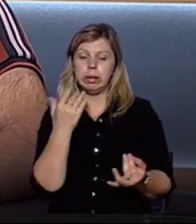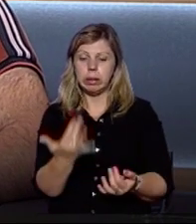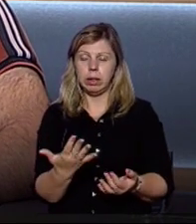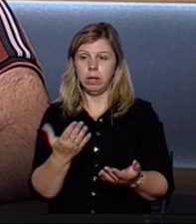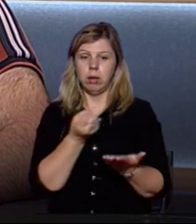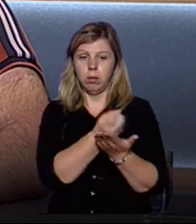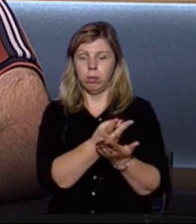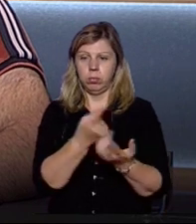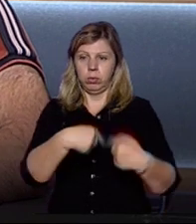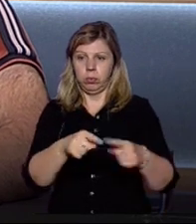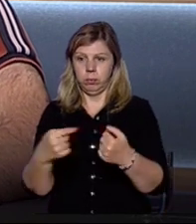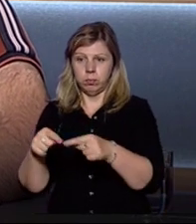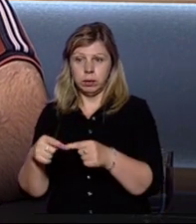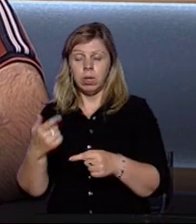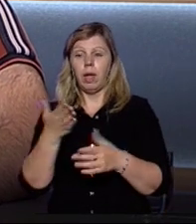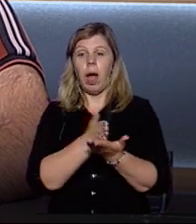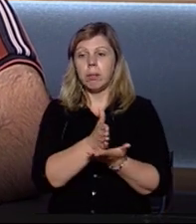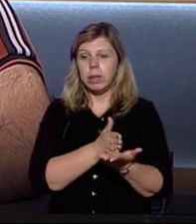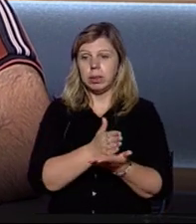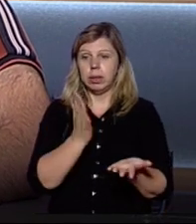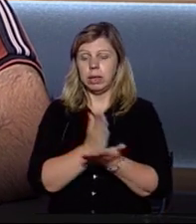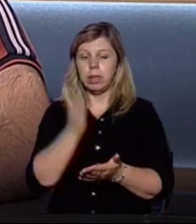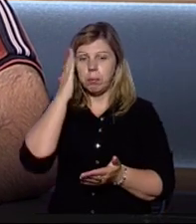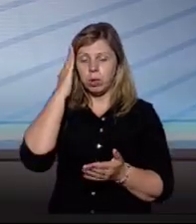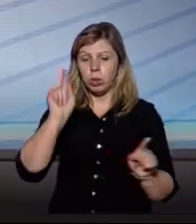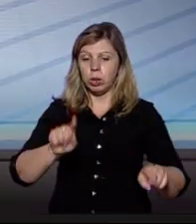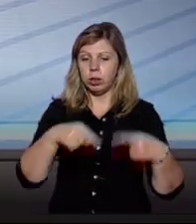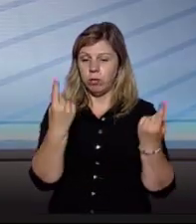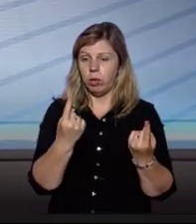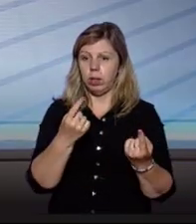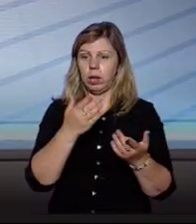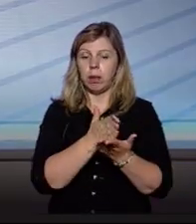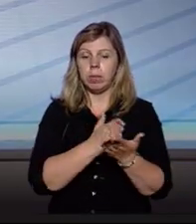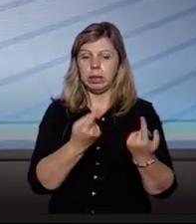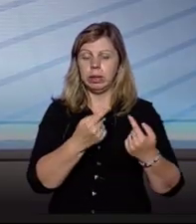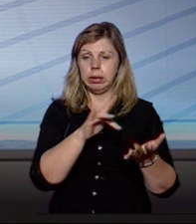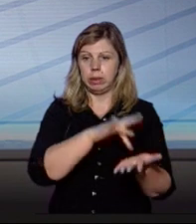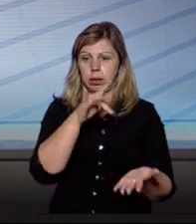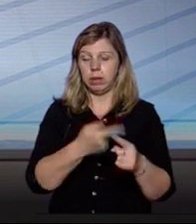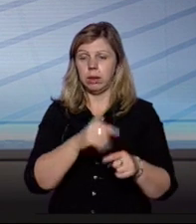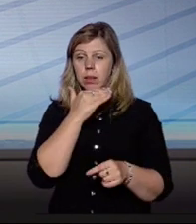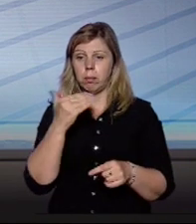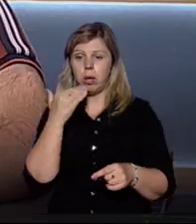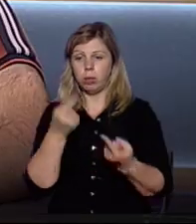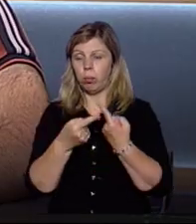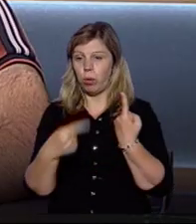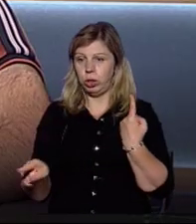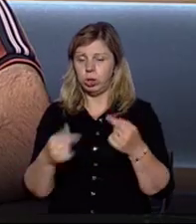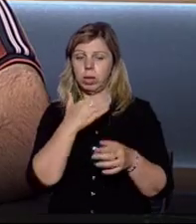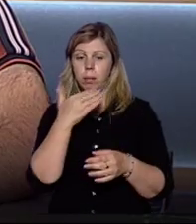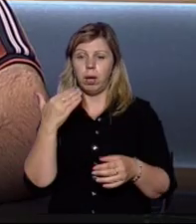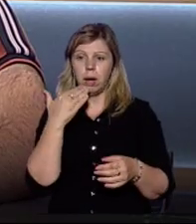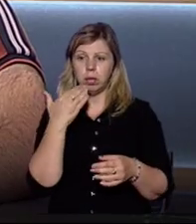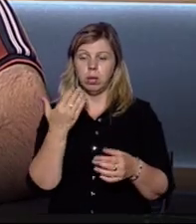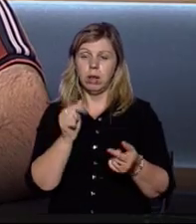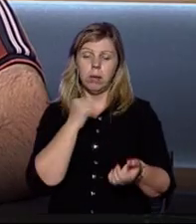госпітальних округів. Адміністративно є методика створення адміністративних центрів. Це набагато по-іншому і набагато